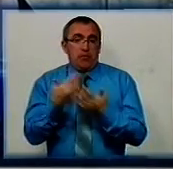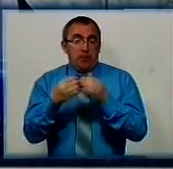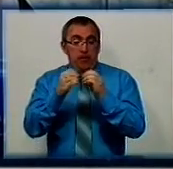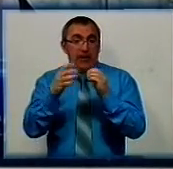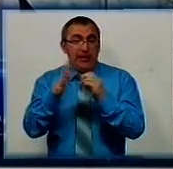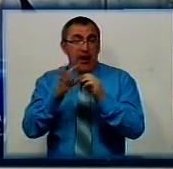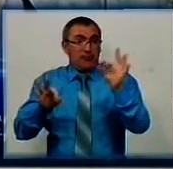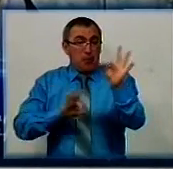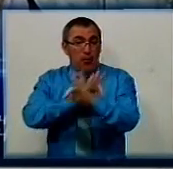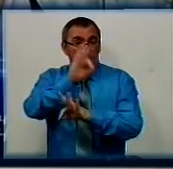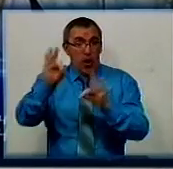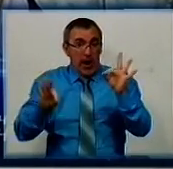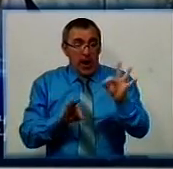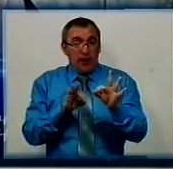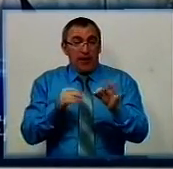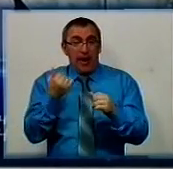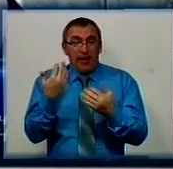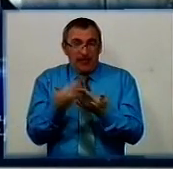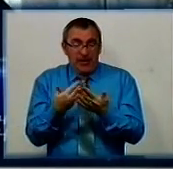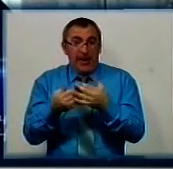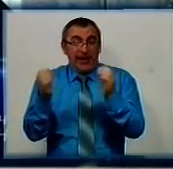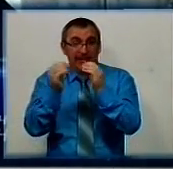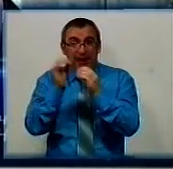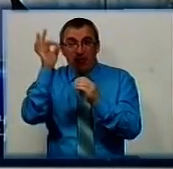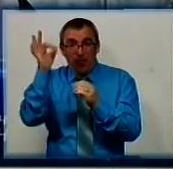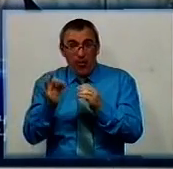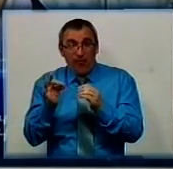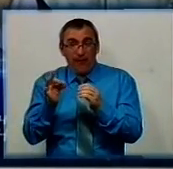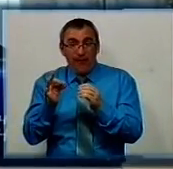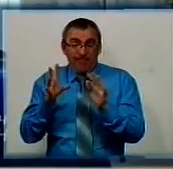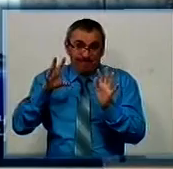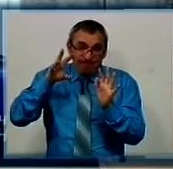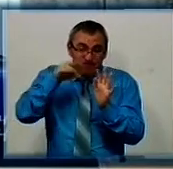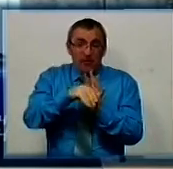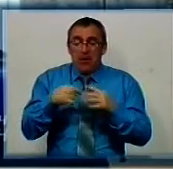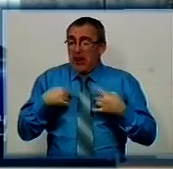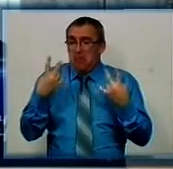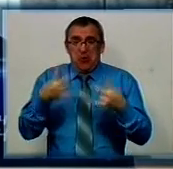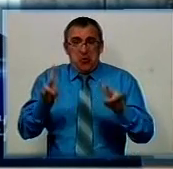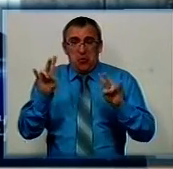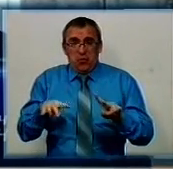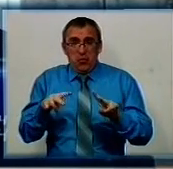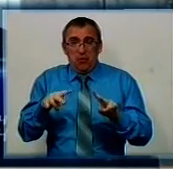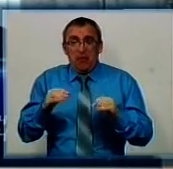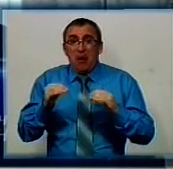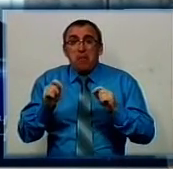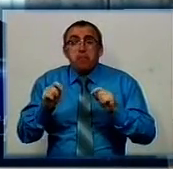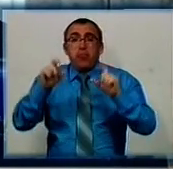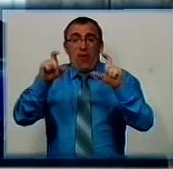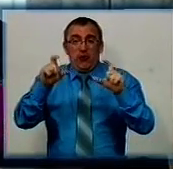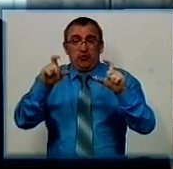проєктів, які, навіть якщо ми 10% від цих проєктів внедрим, нам не потрібно буде не то, щоб повищати